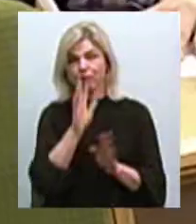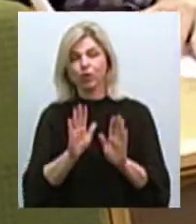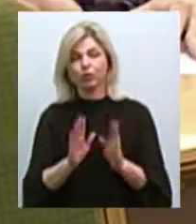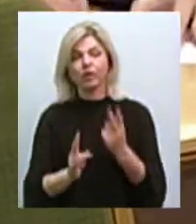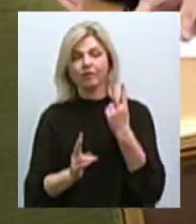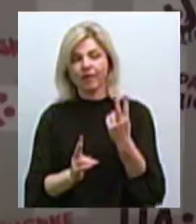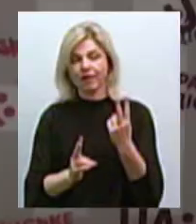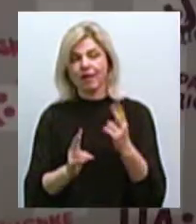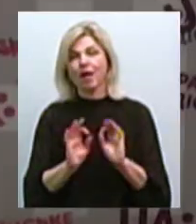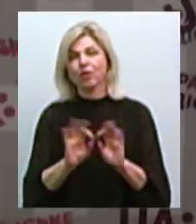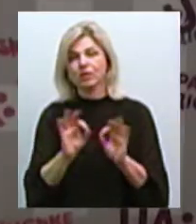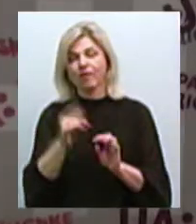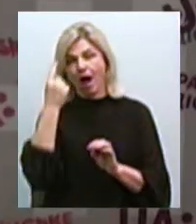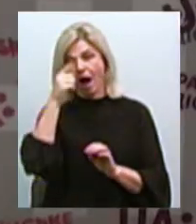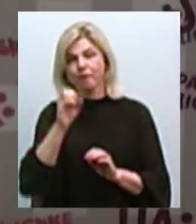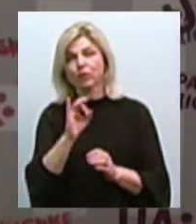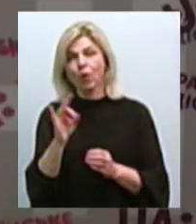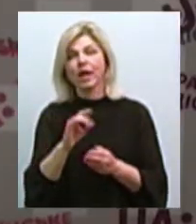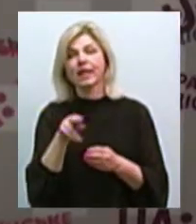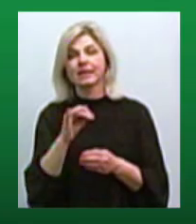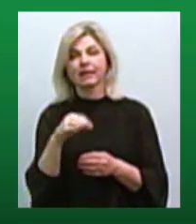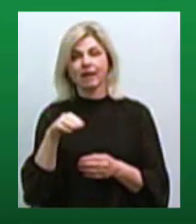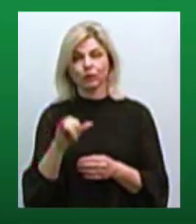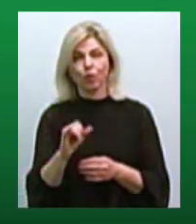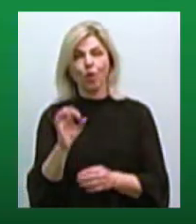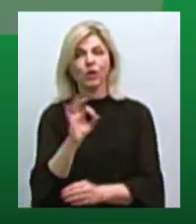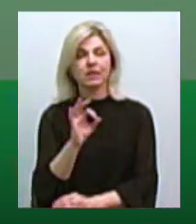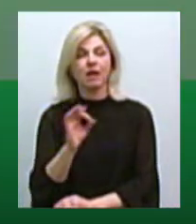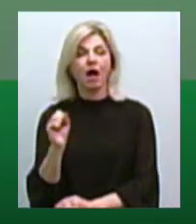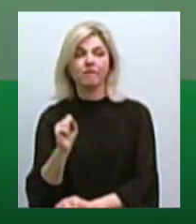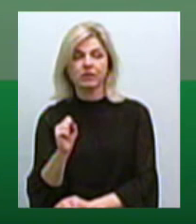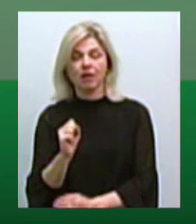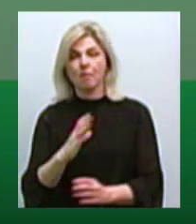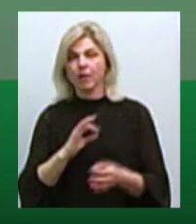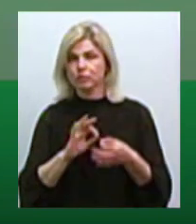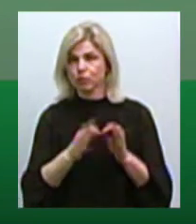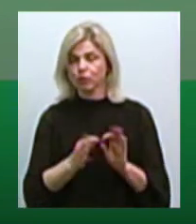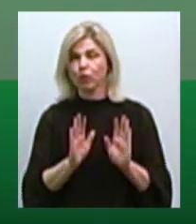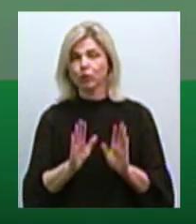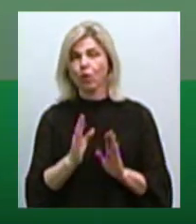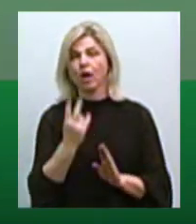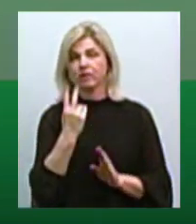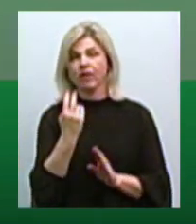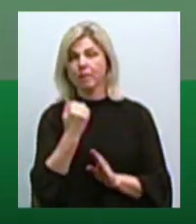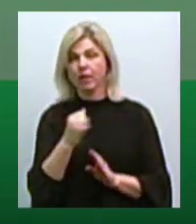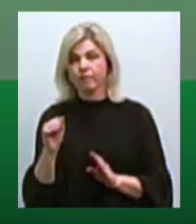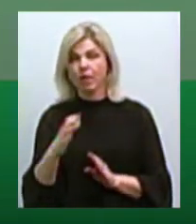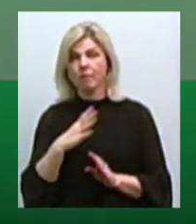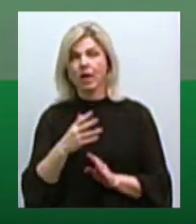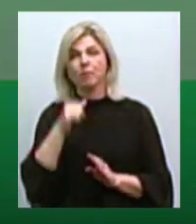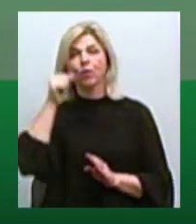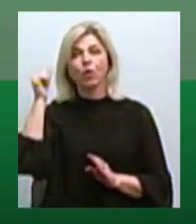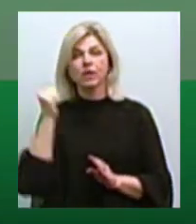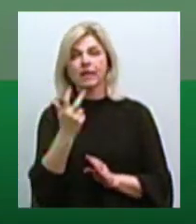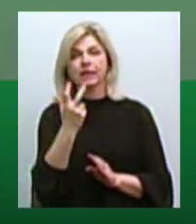двоє, розповів автор диктанту Олександр Авраменко. Виявився так складним, бо тільки двоє переможців. Загадайте, минулого року було аж 311